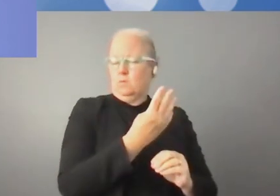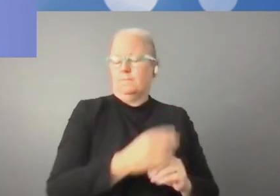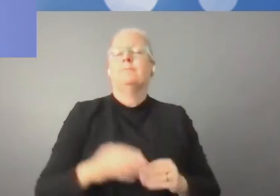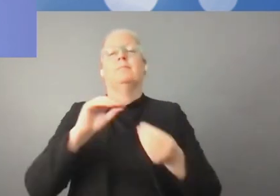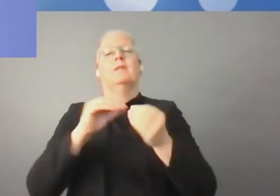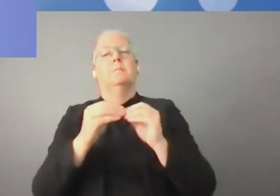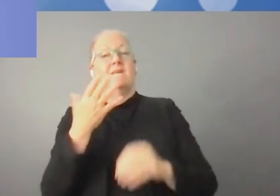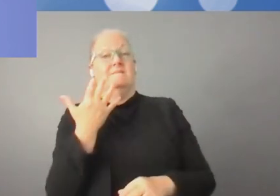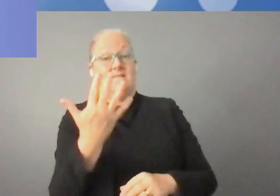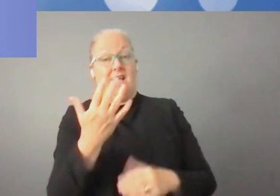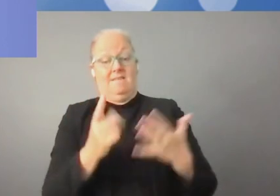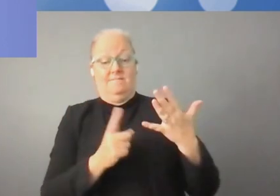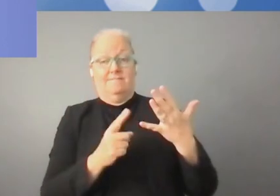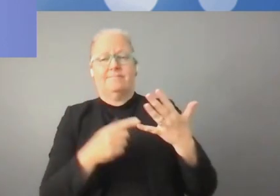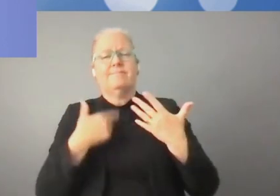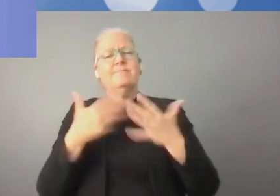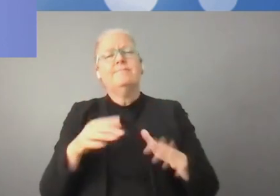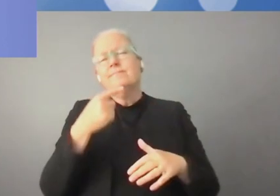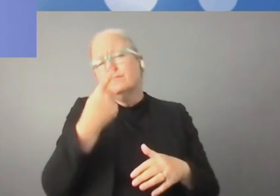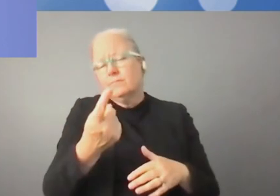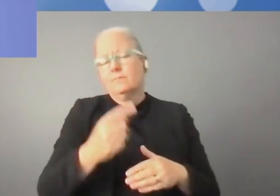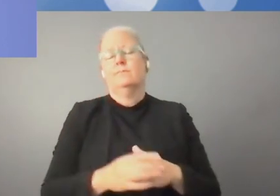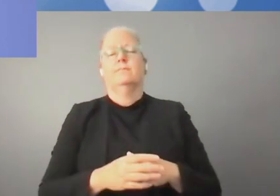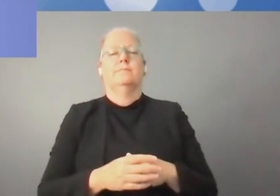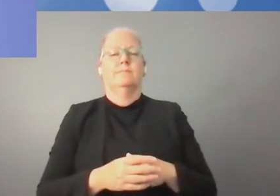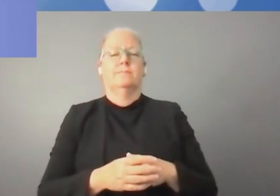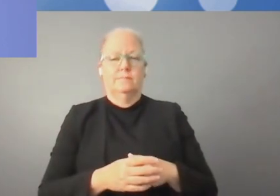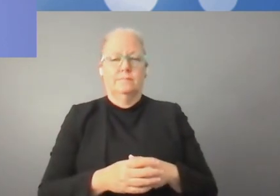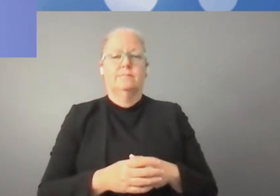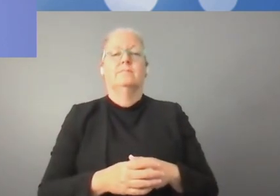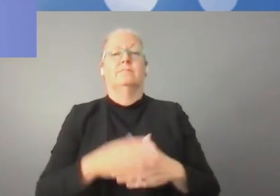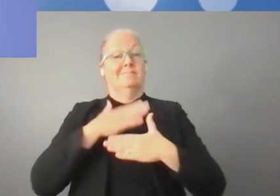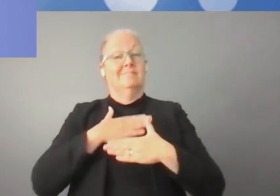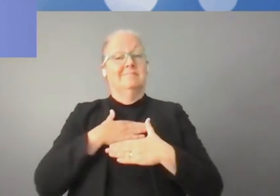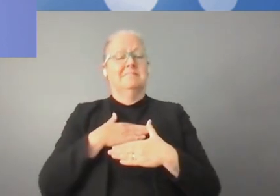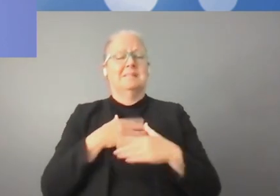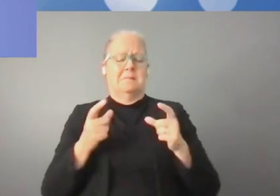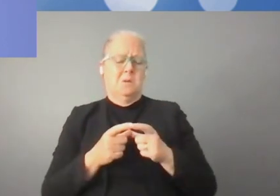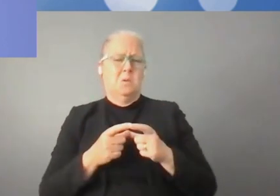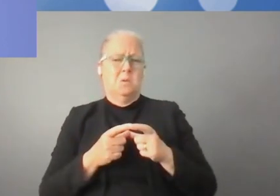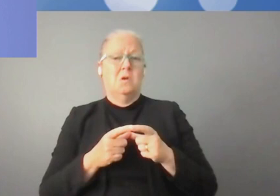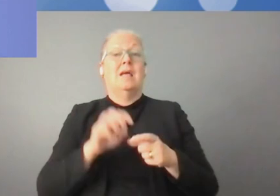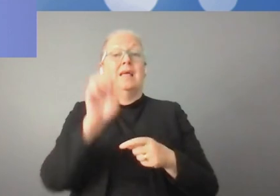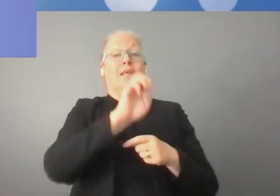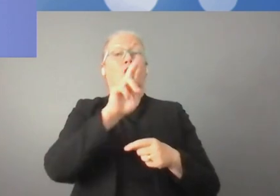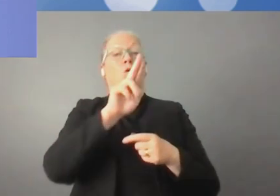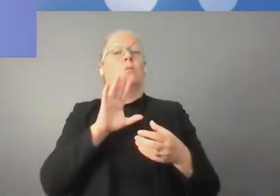villes dans notre pays seront pleinement desservies par 5G.